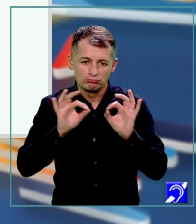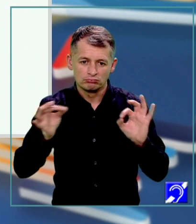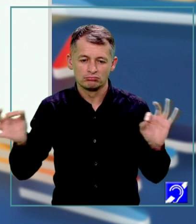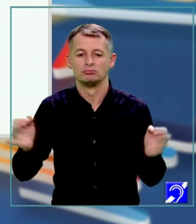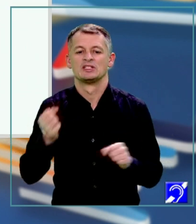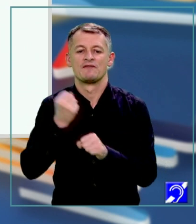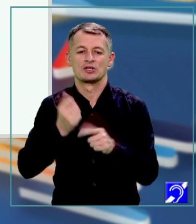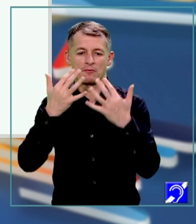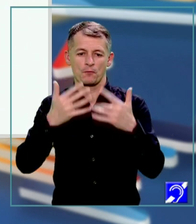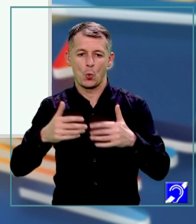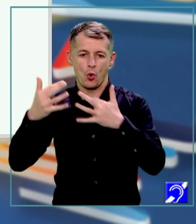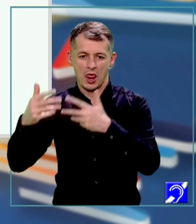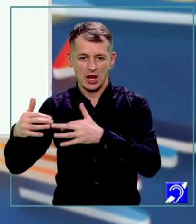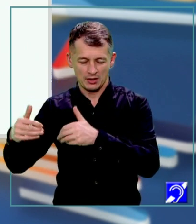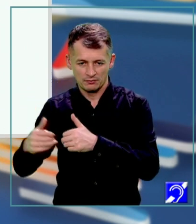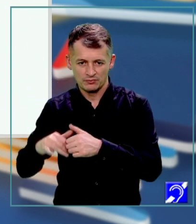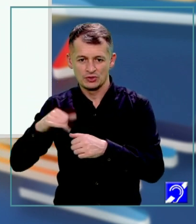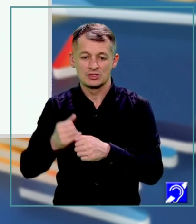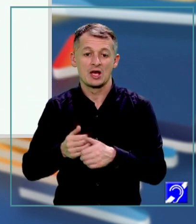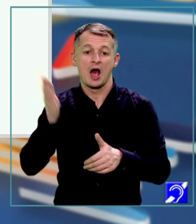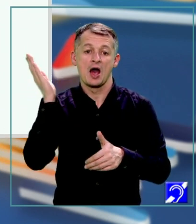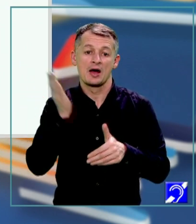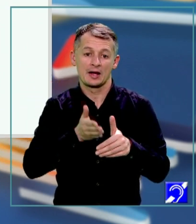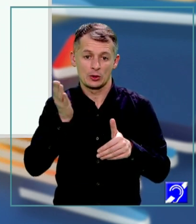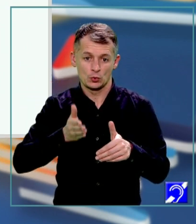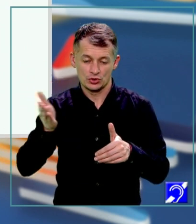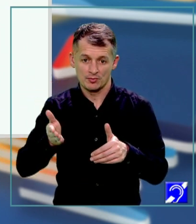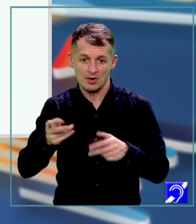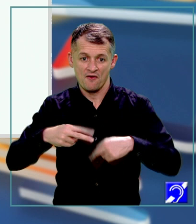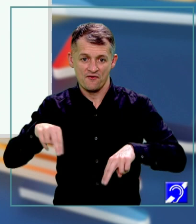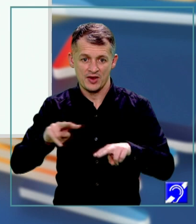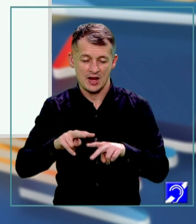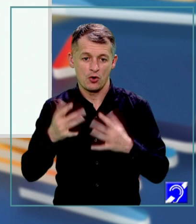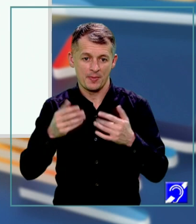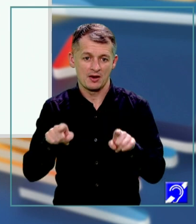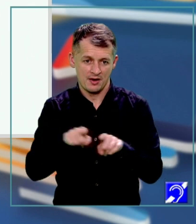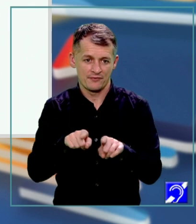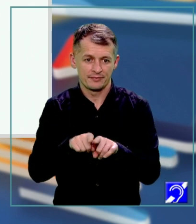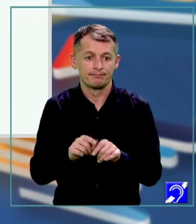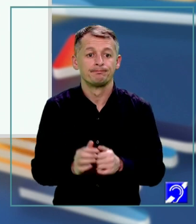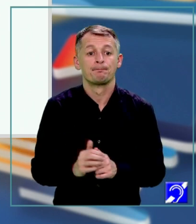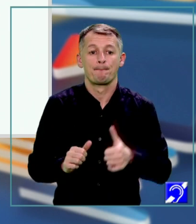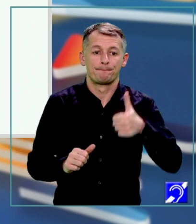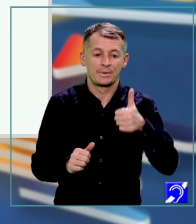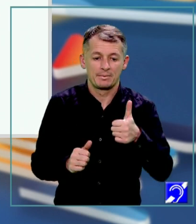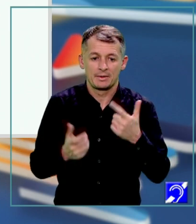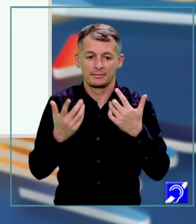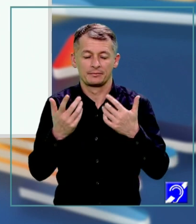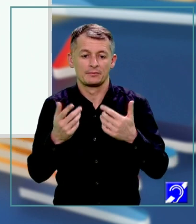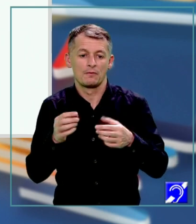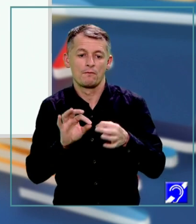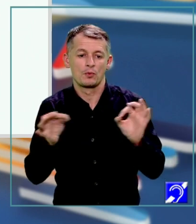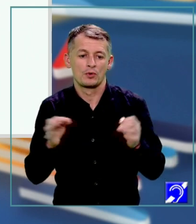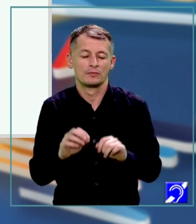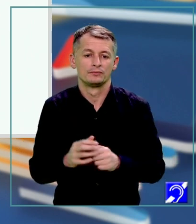formulele și să reducem la final termenii asemenea. Deci conform primei formule avem A pătrat